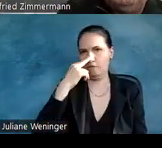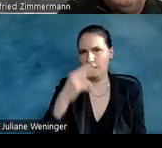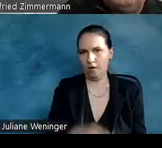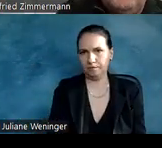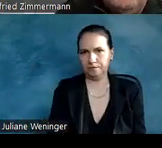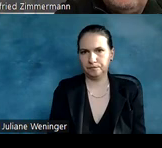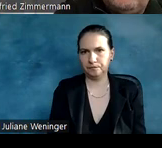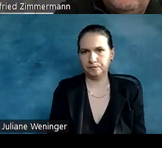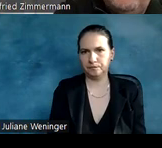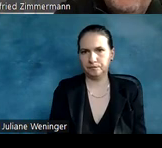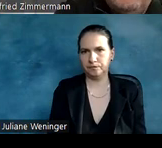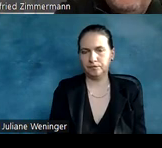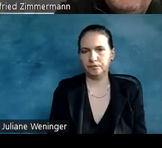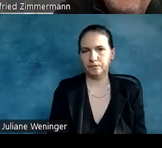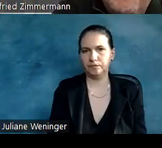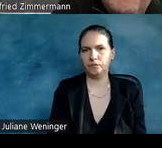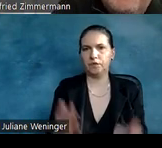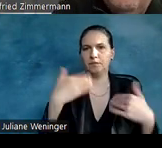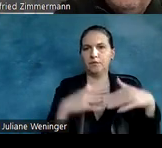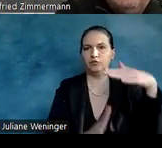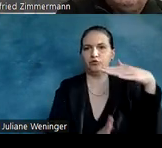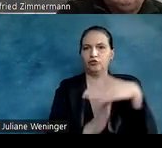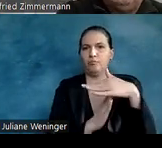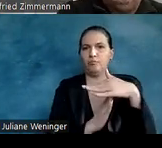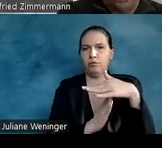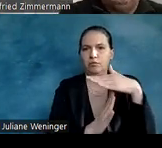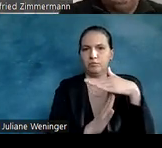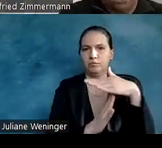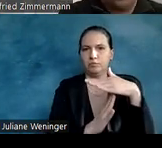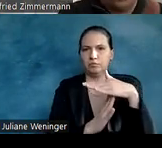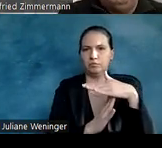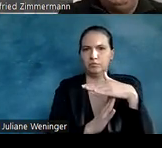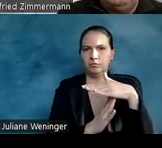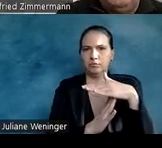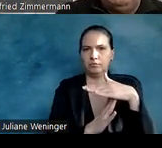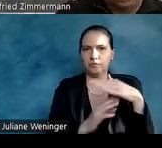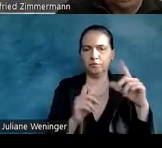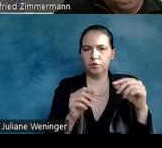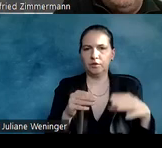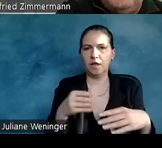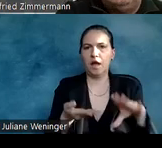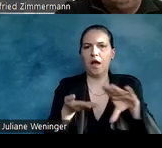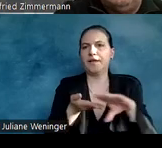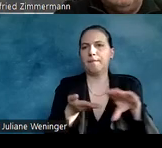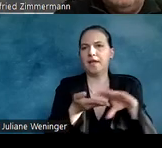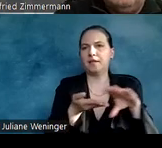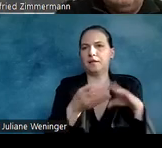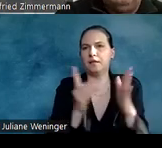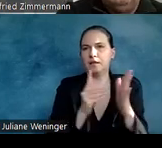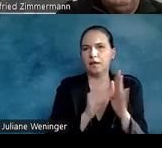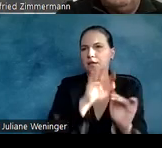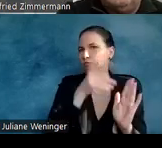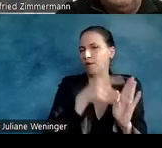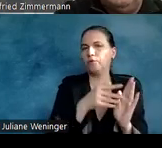Und da gibt es so ein Stopp-Zeichen, eingebettete Dateien. Das ist immer, wurde nicht überprüft, weil es nicht vorhanden